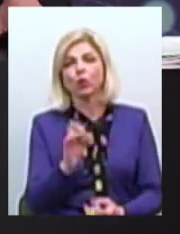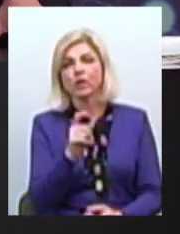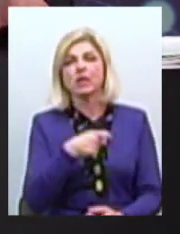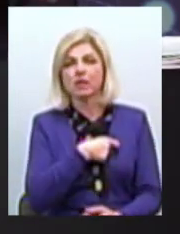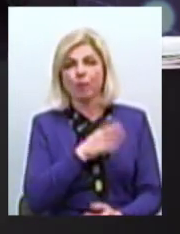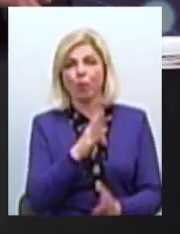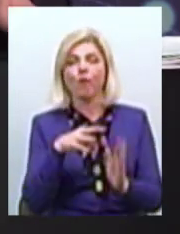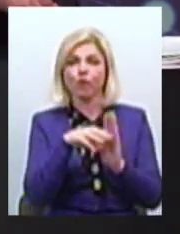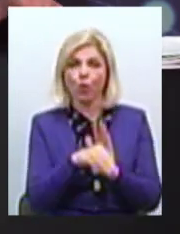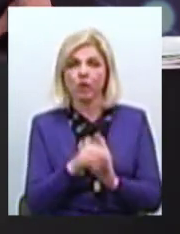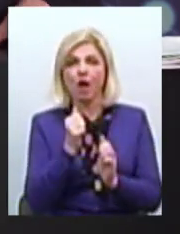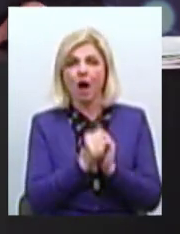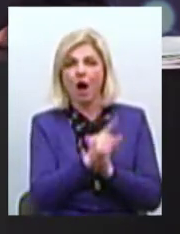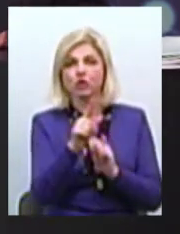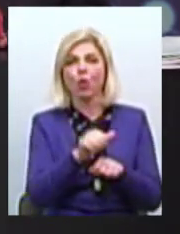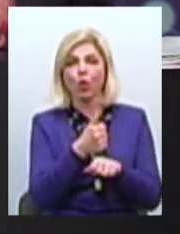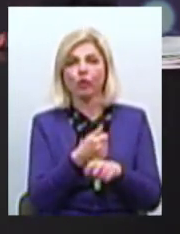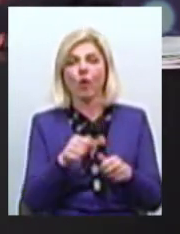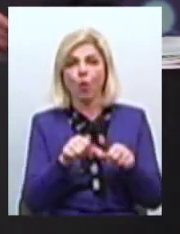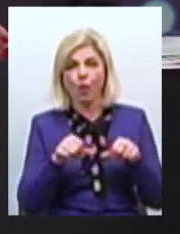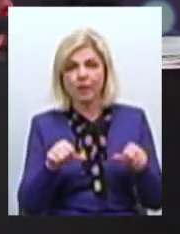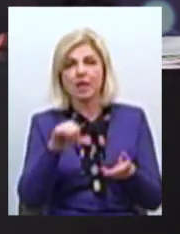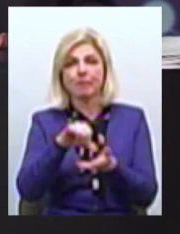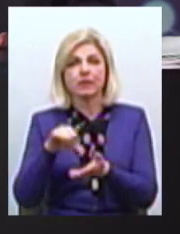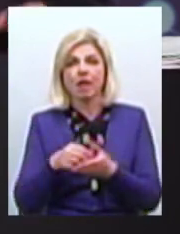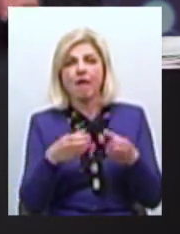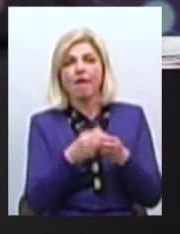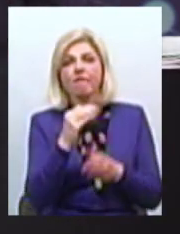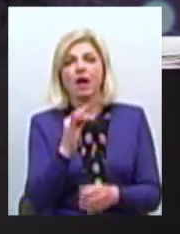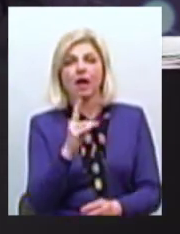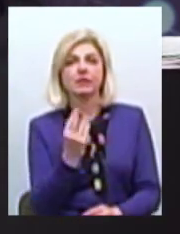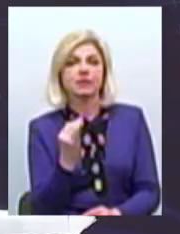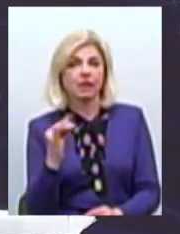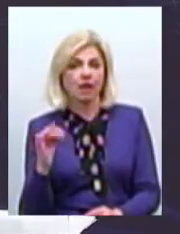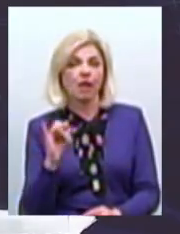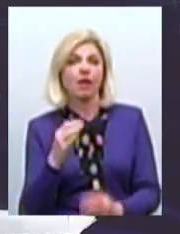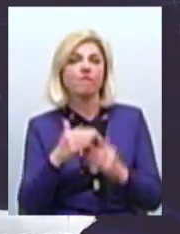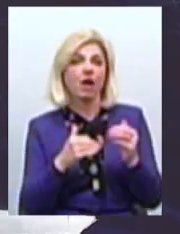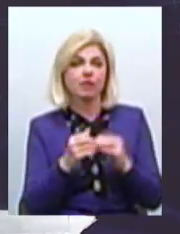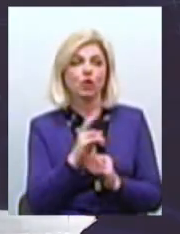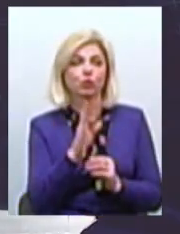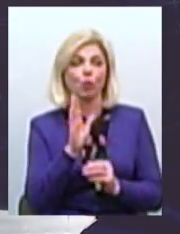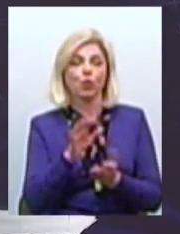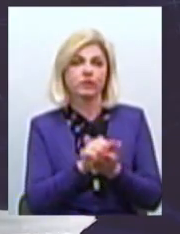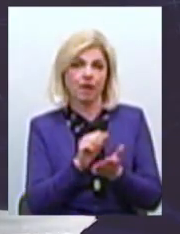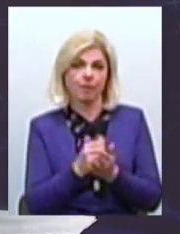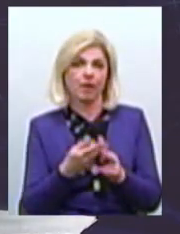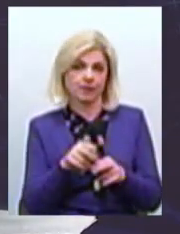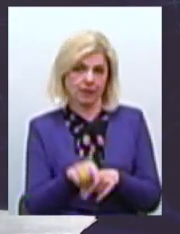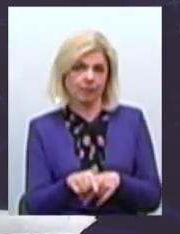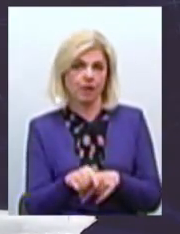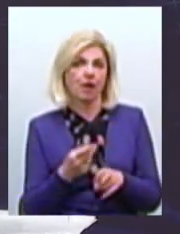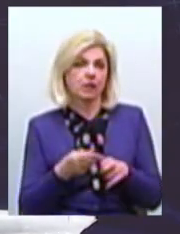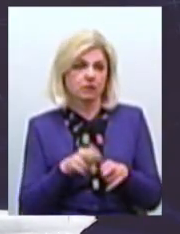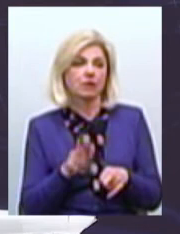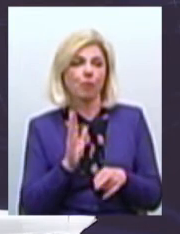входити Це кожна голова комісії Представники фракції І звісно фахівці Які будуть займатися саме цим Тому що це